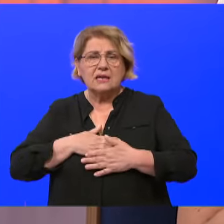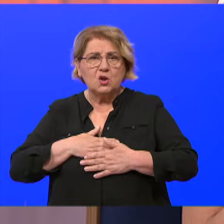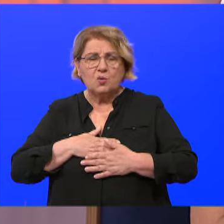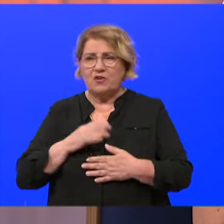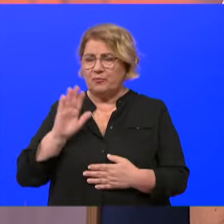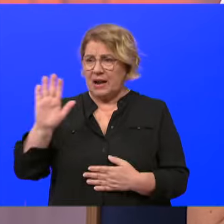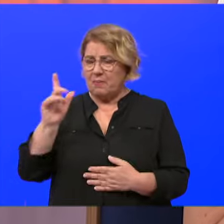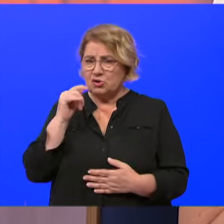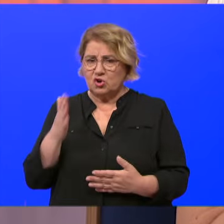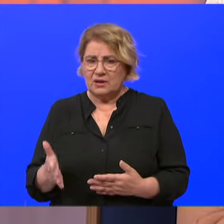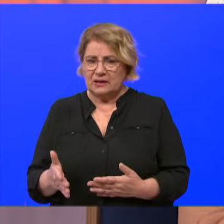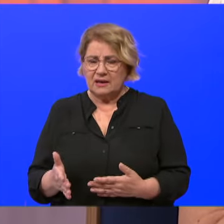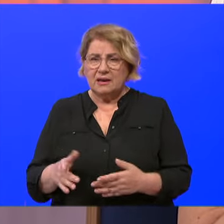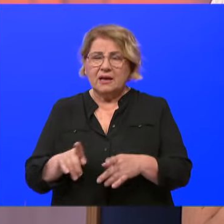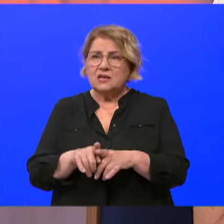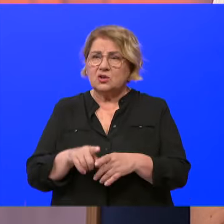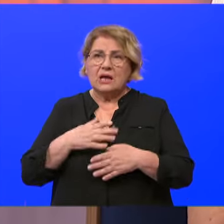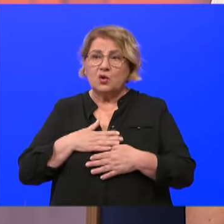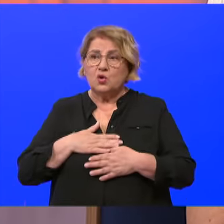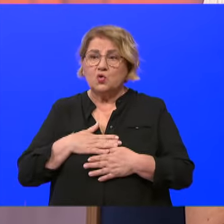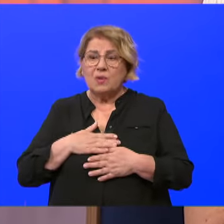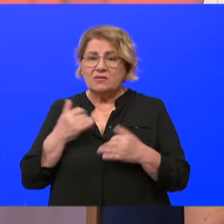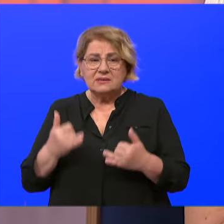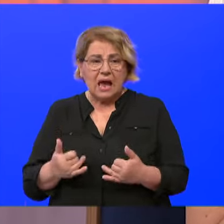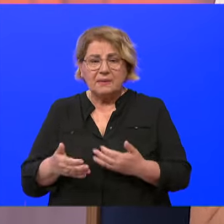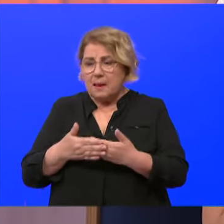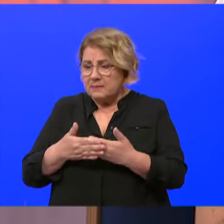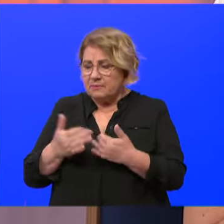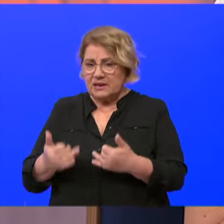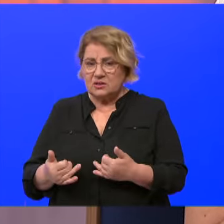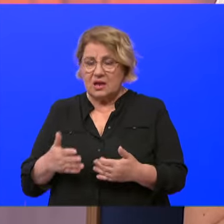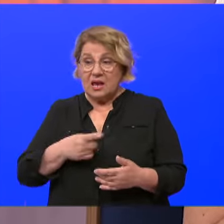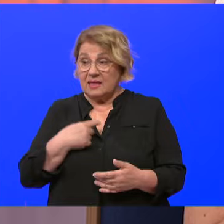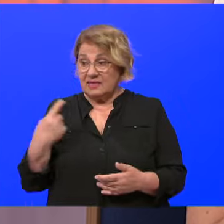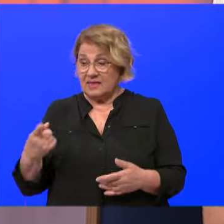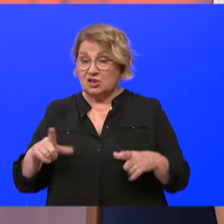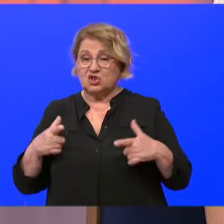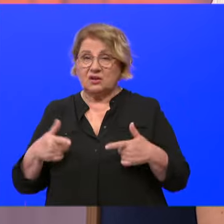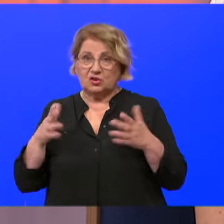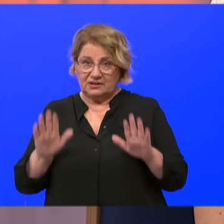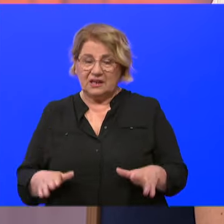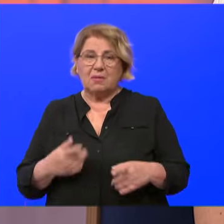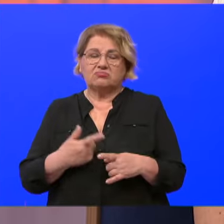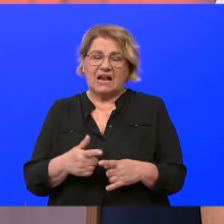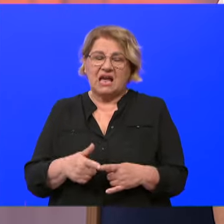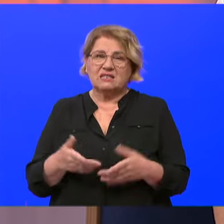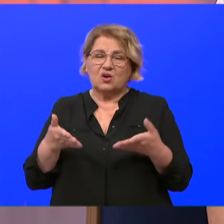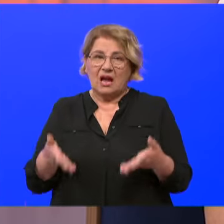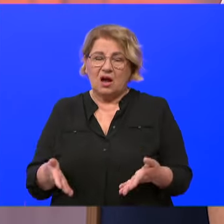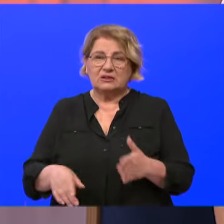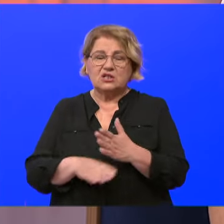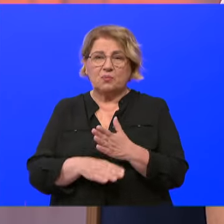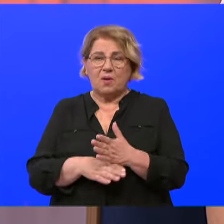čovjeku, oživotvoriti ljubav na dijelu. Onda, naš život ima smisao, a naravno da onda na taj način